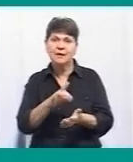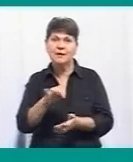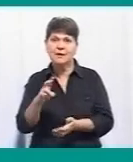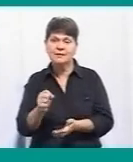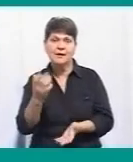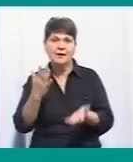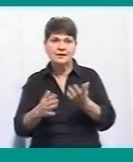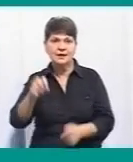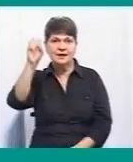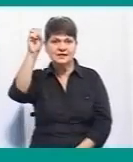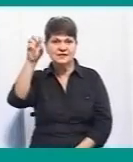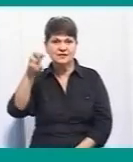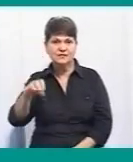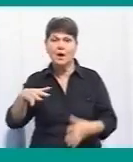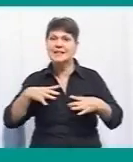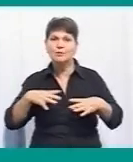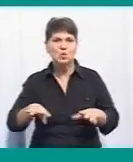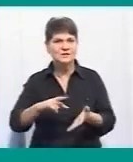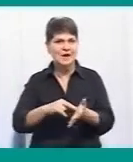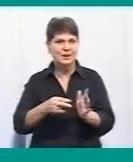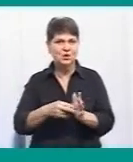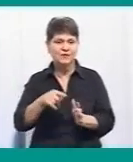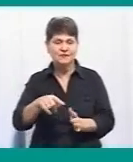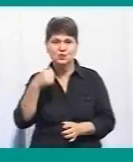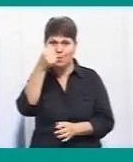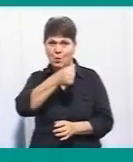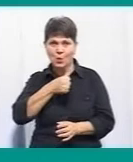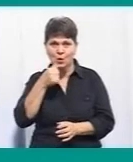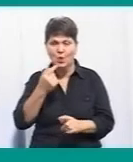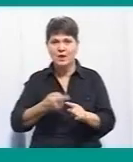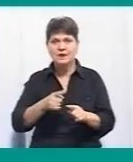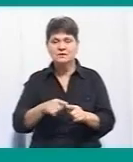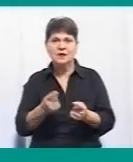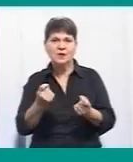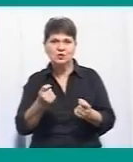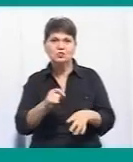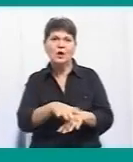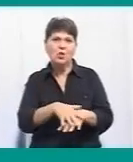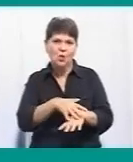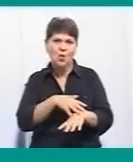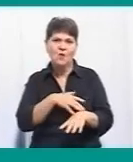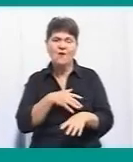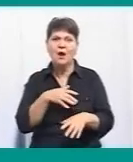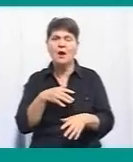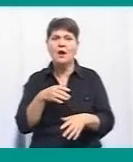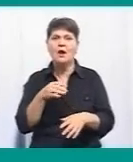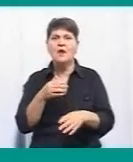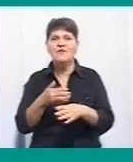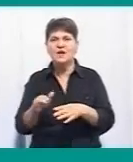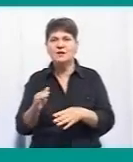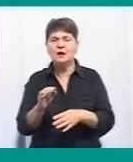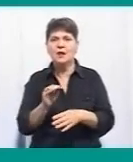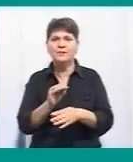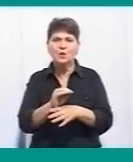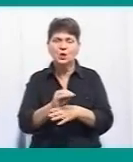світлофорний об'єкт не був запланований в цьому році, то це, як кажуть, трохи довга процедура, виділення додаткових коштів,